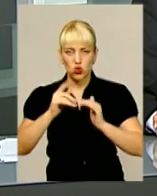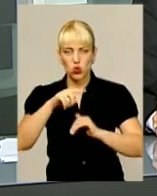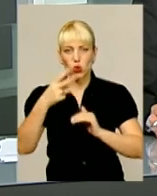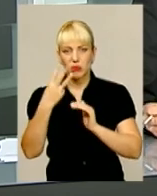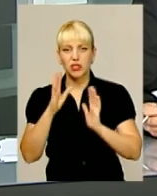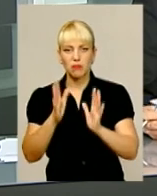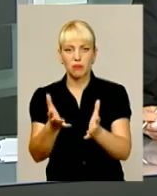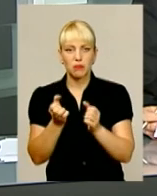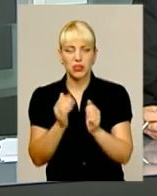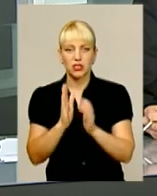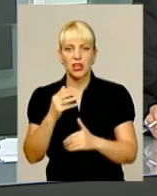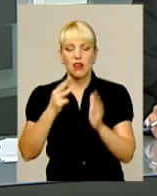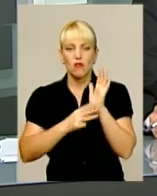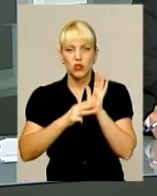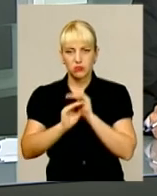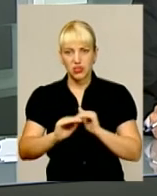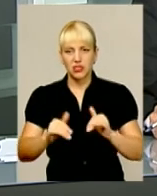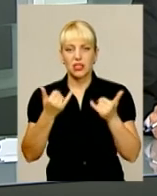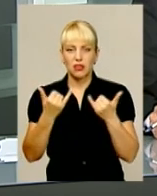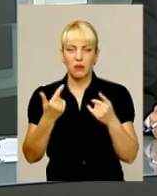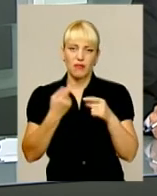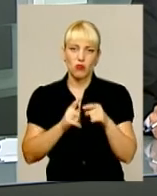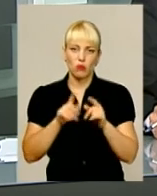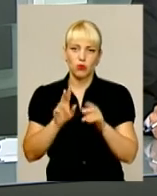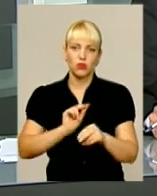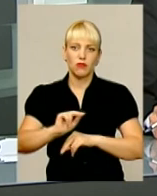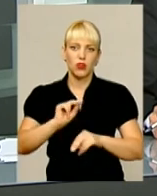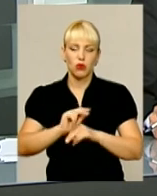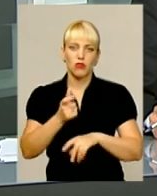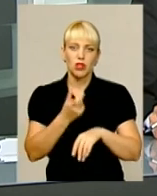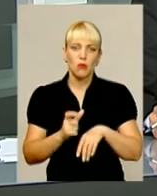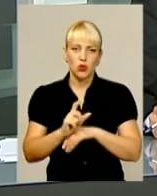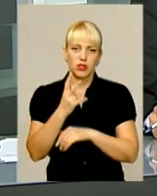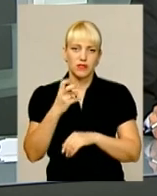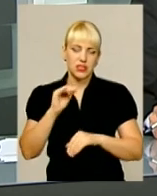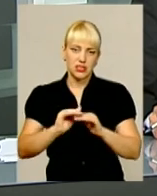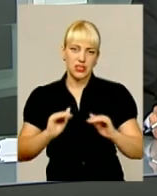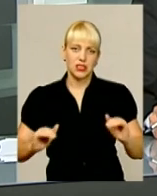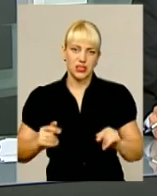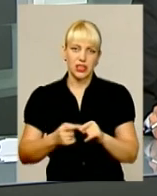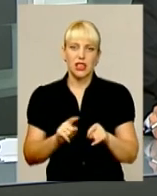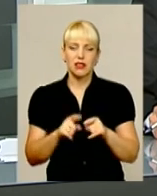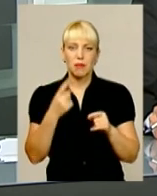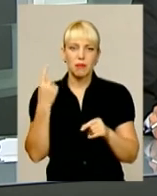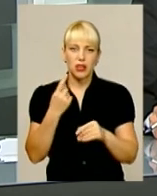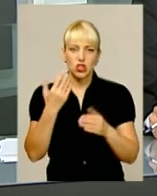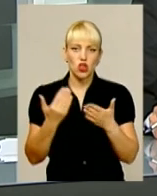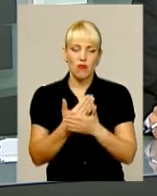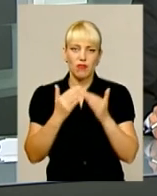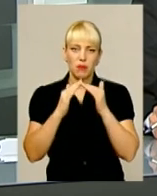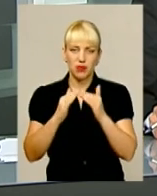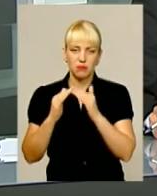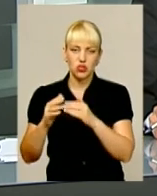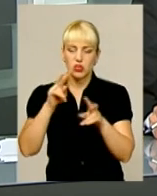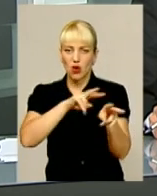прийняти лише 80 діток, то тепер у ньому виховуватимуть понад дві сотні дошкільнят. Першими нове приміщення дитсадка оглянули